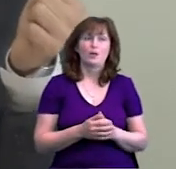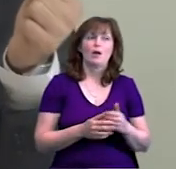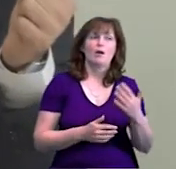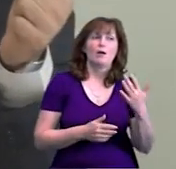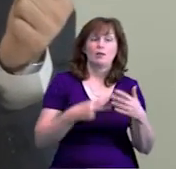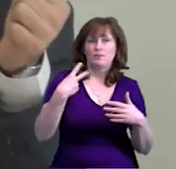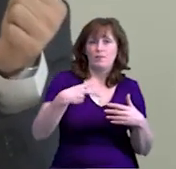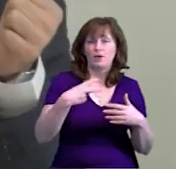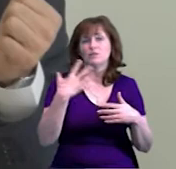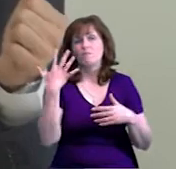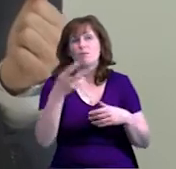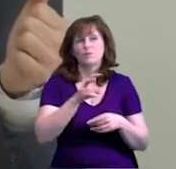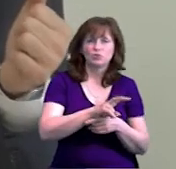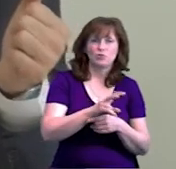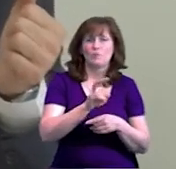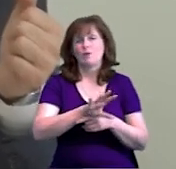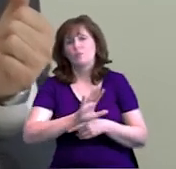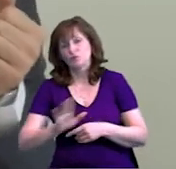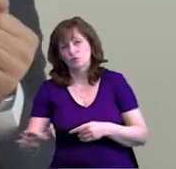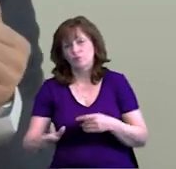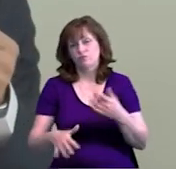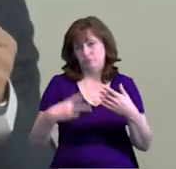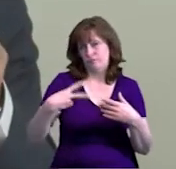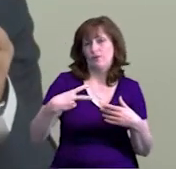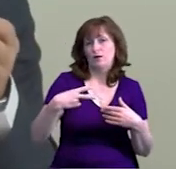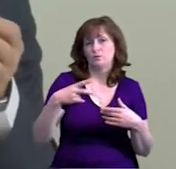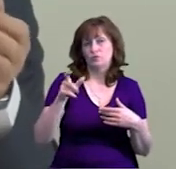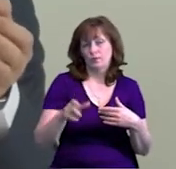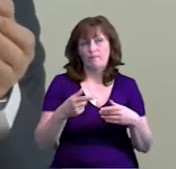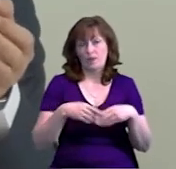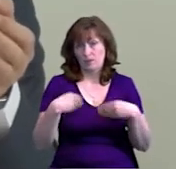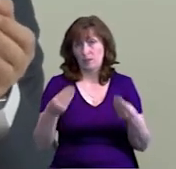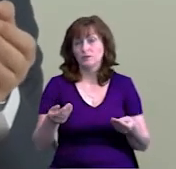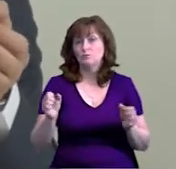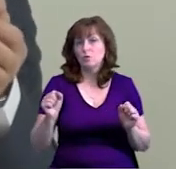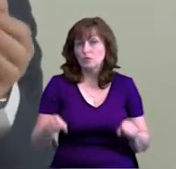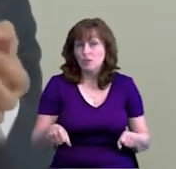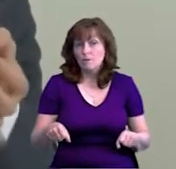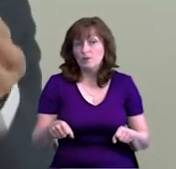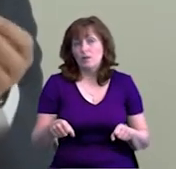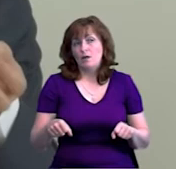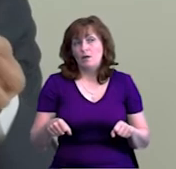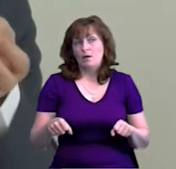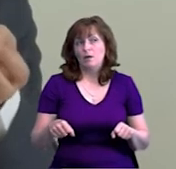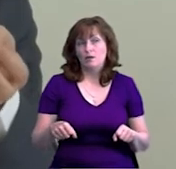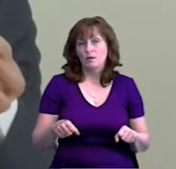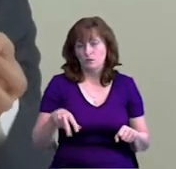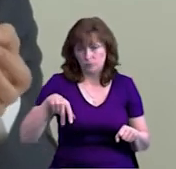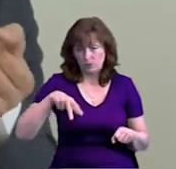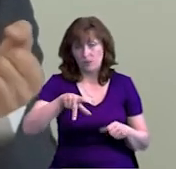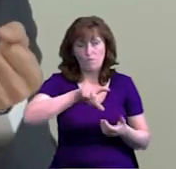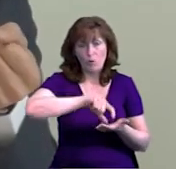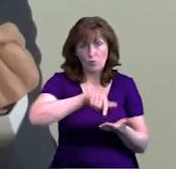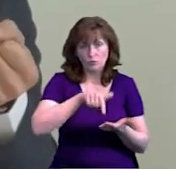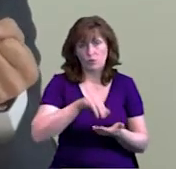5 прийшло, 5 не прийшло, хтось доїхав з району, хтось не доїхав. Але це дасть нам можливість потенційно зайти в аудиторію